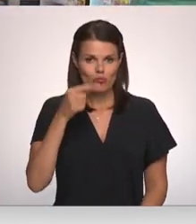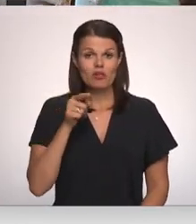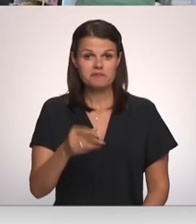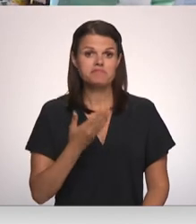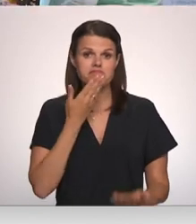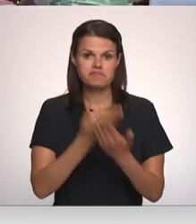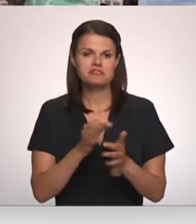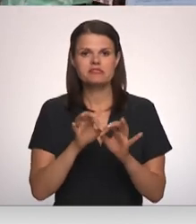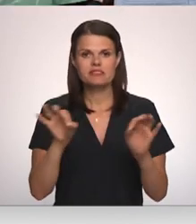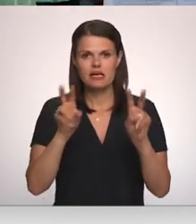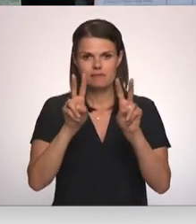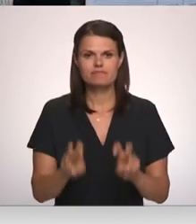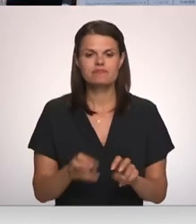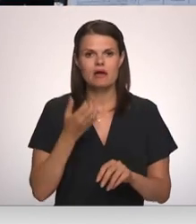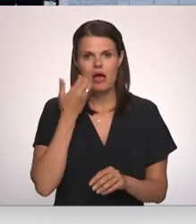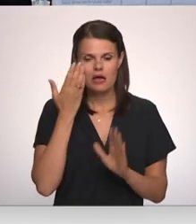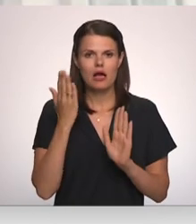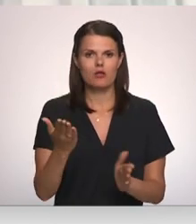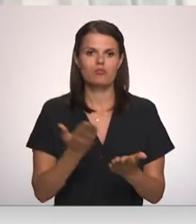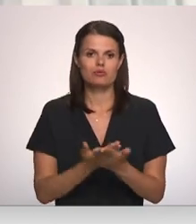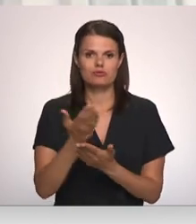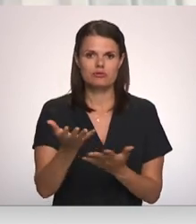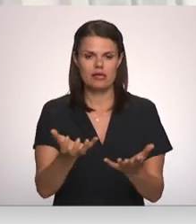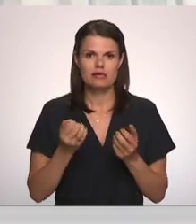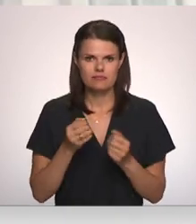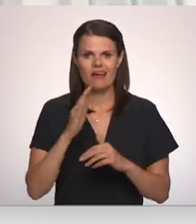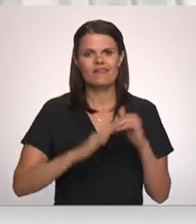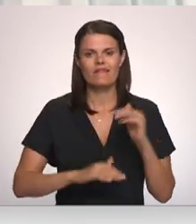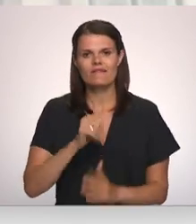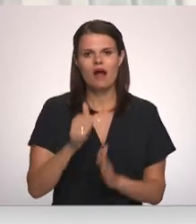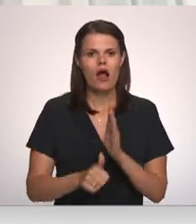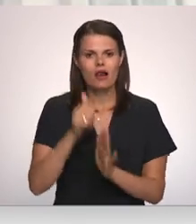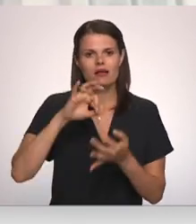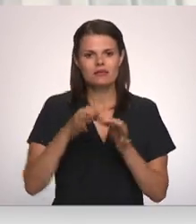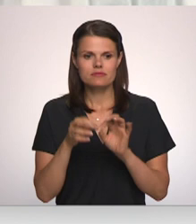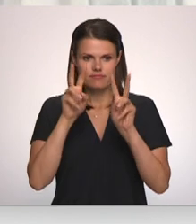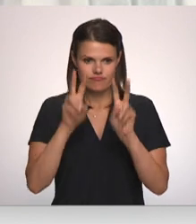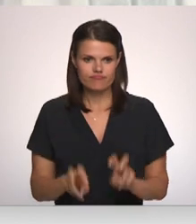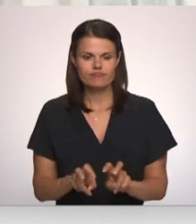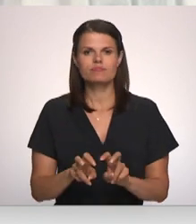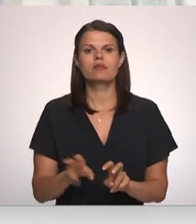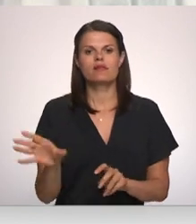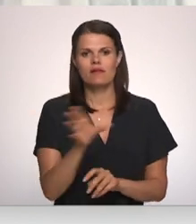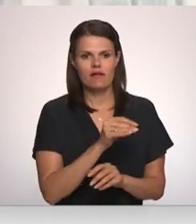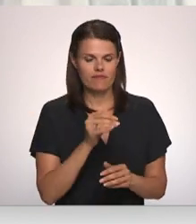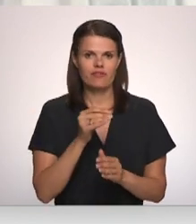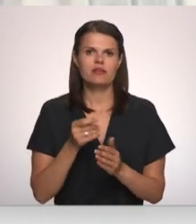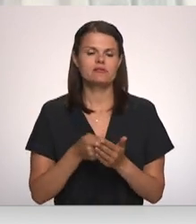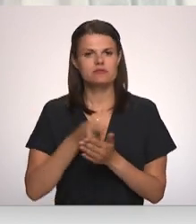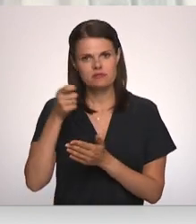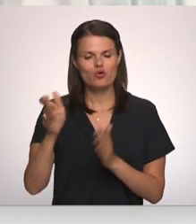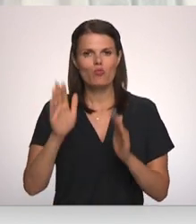priekšlikumu sāks izvērtēt tik līdz tādu saņems. Pēc arī tāda kvalitatīvāka izvērtējumā viss nonāks pie jaunas